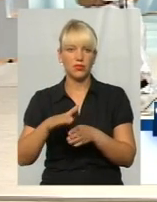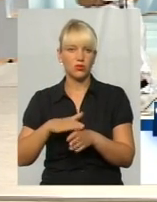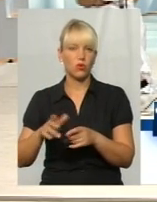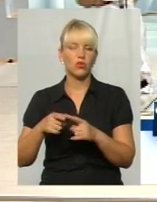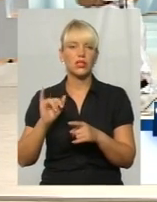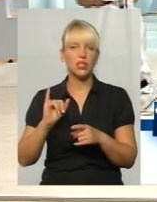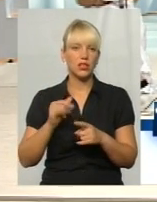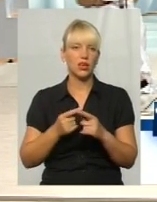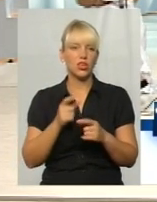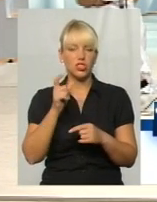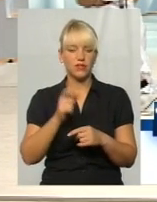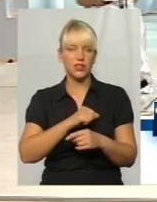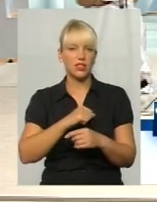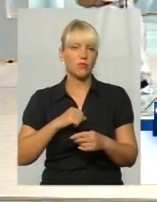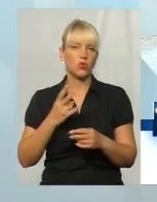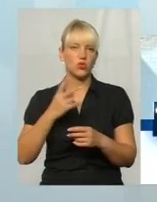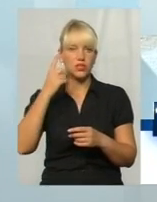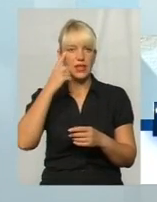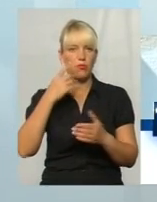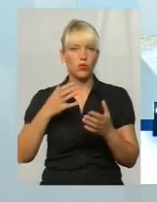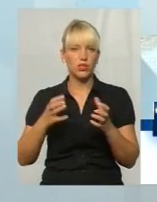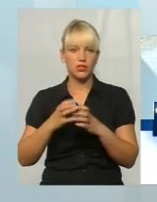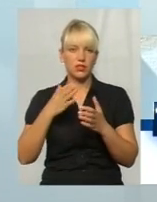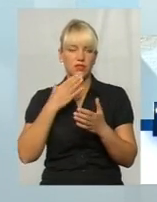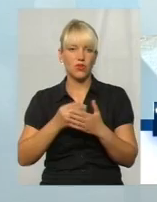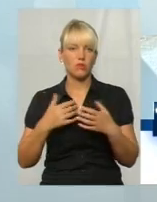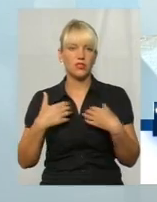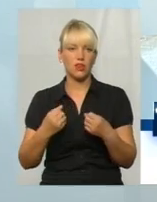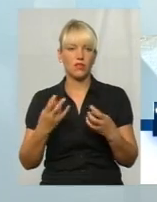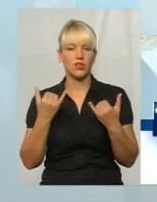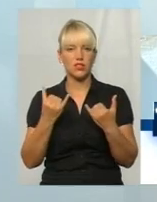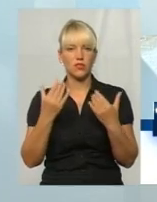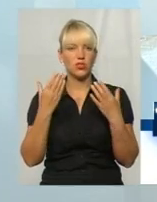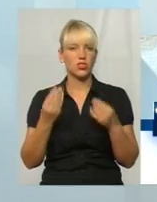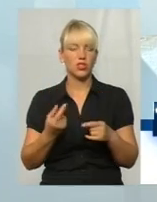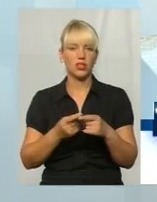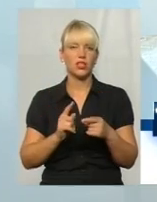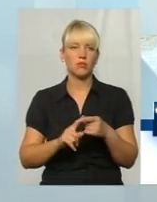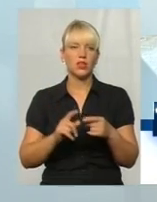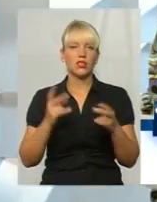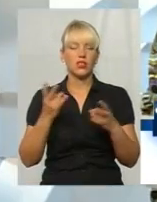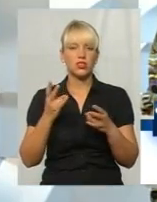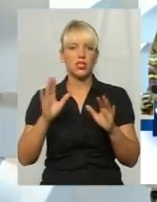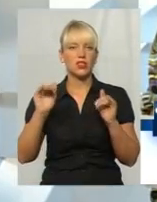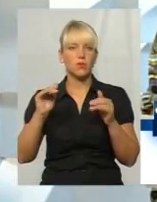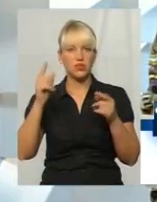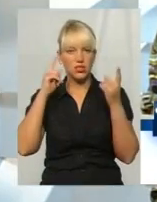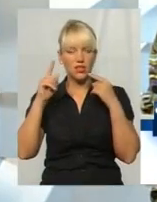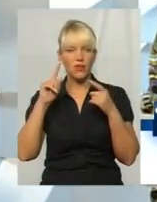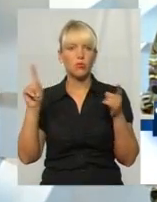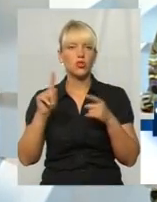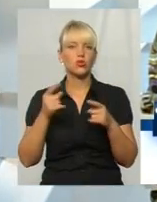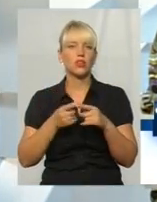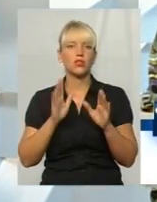своєм здоров'я. І на сьогоднішній день ми маємо розпрощатися з міфом, що це тільки потребитель инъекційних наркотиків. Ми всі ходимо до